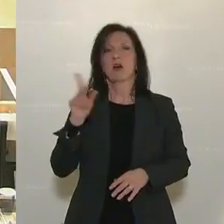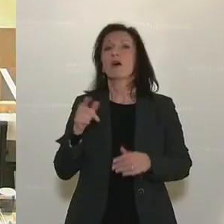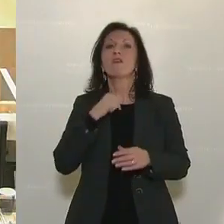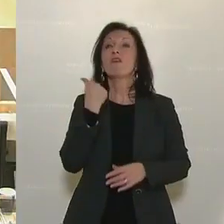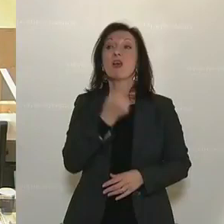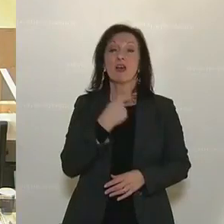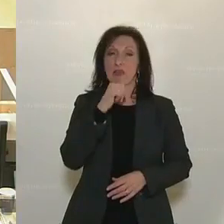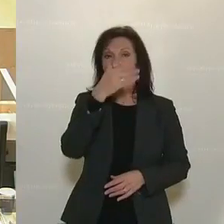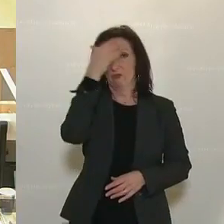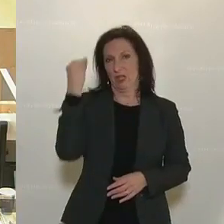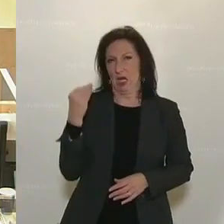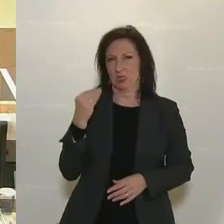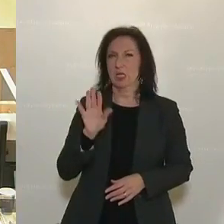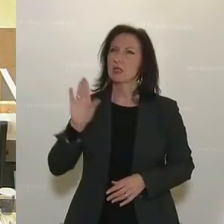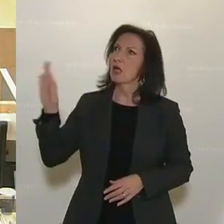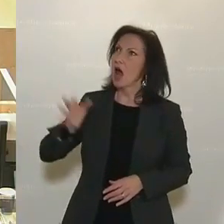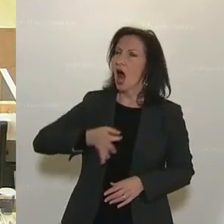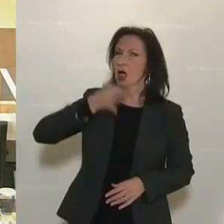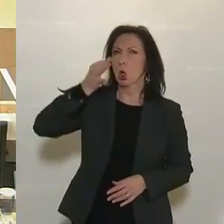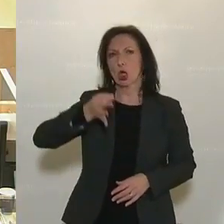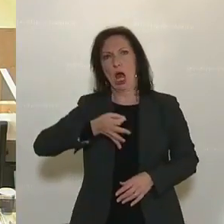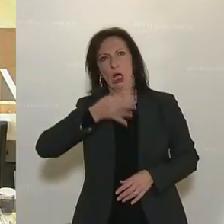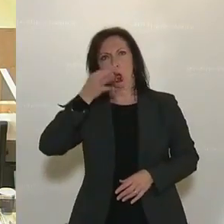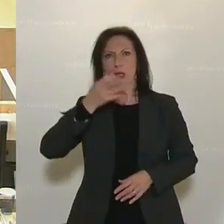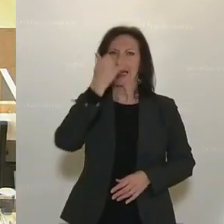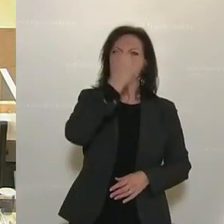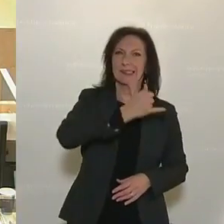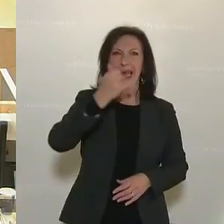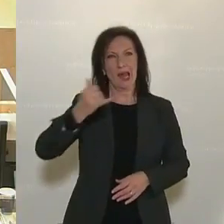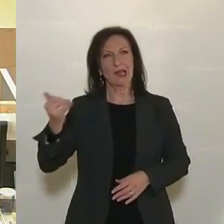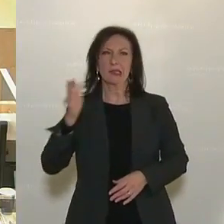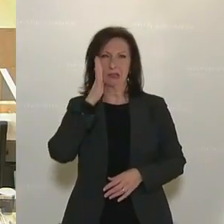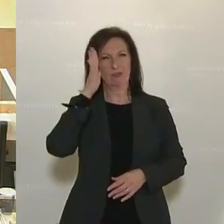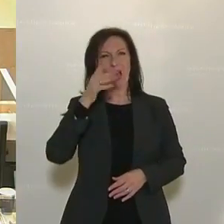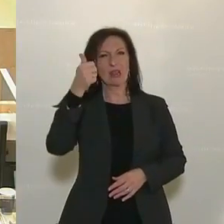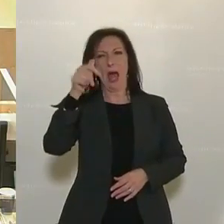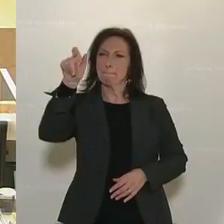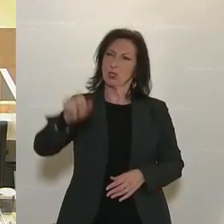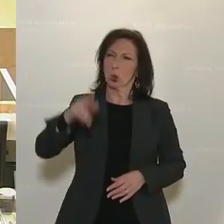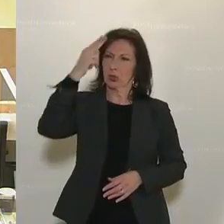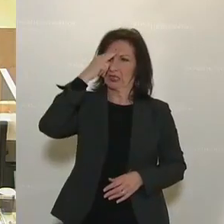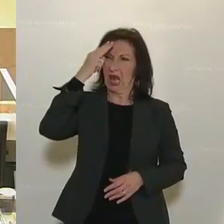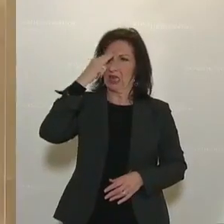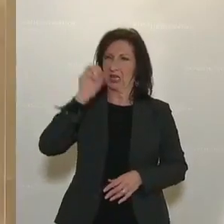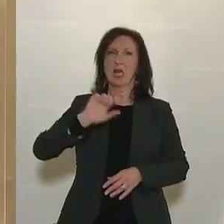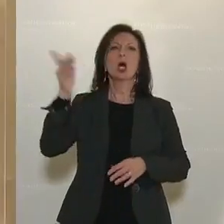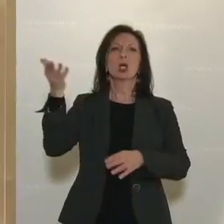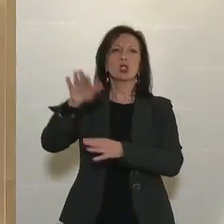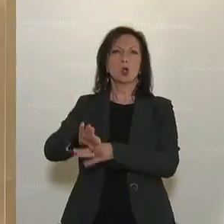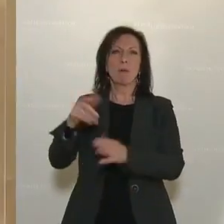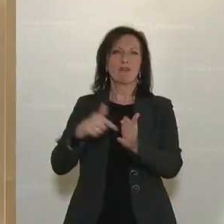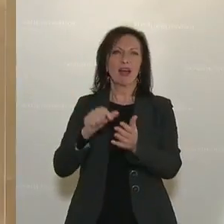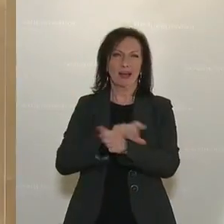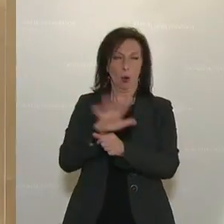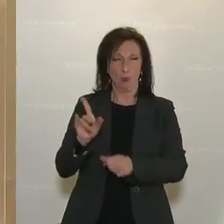nicht vergessen. Wir kennen Ihre Ankündigung, dass jeder jemanden kennen wird, der an Corona gestorben ist. Wir kennen auch Ihre